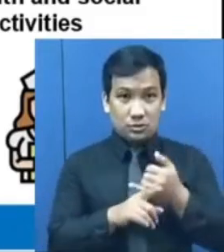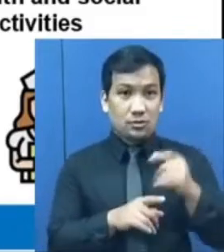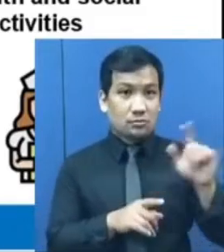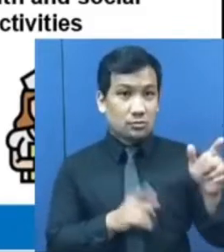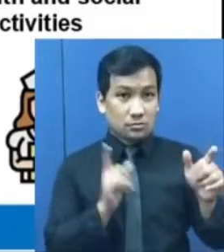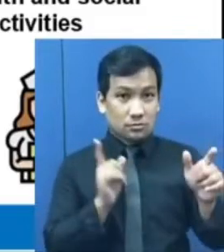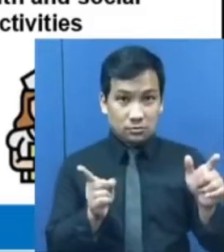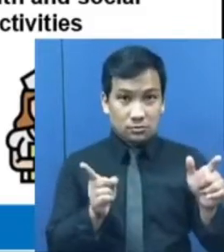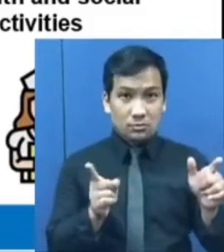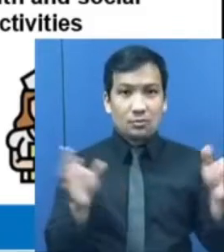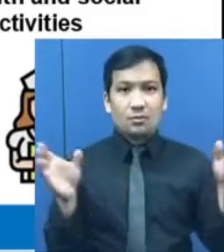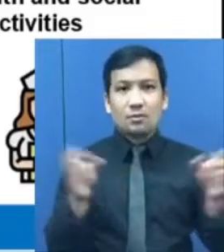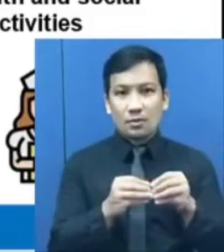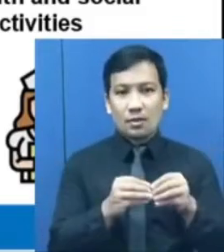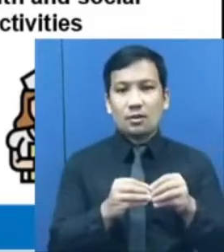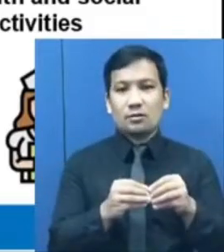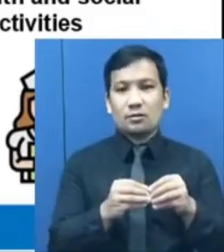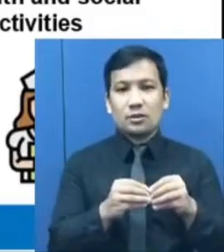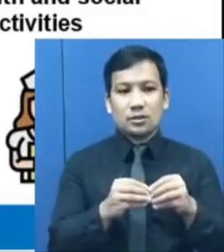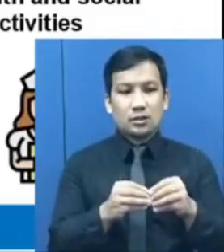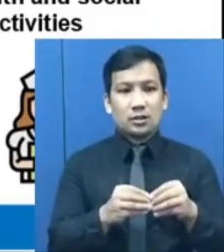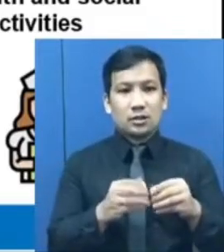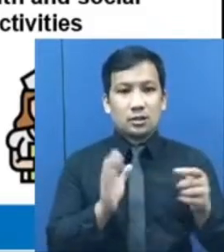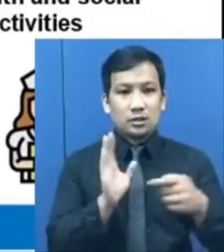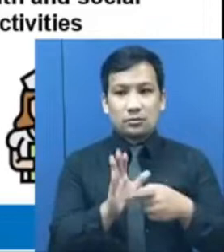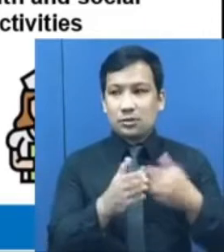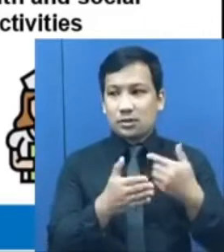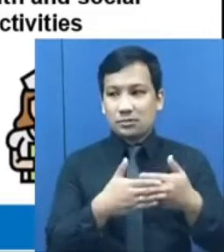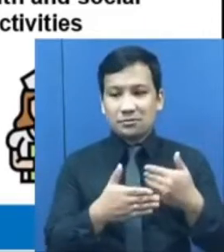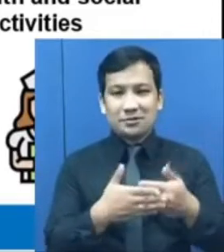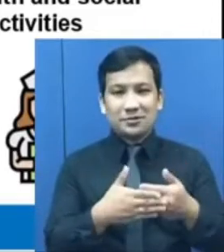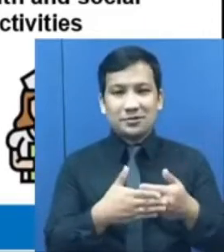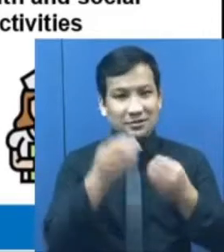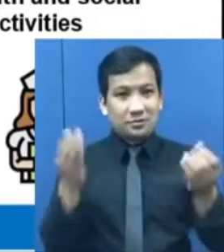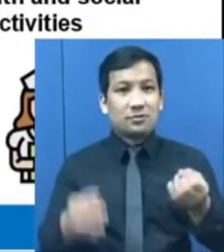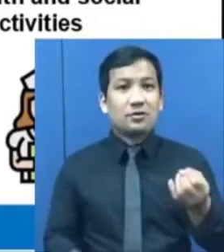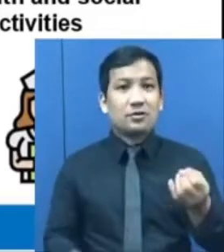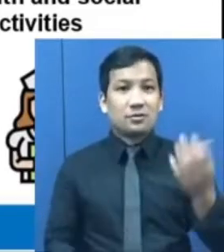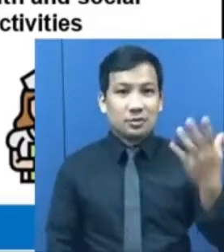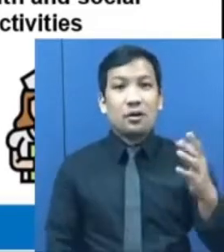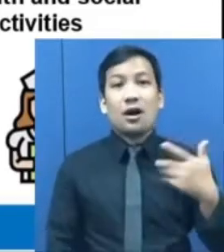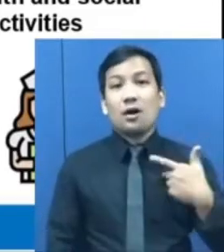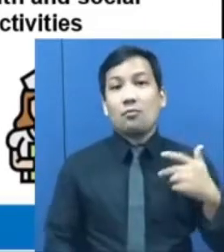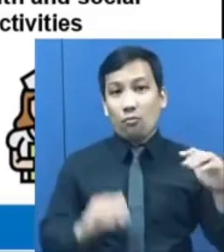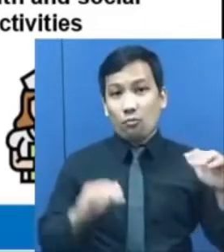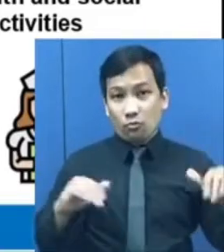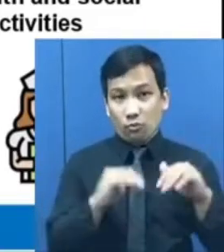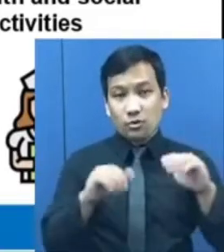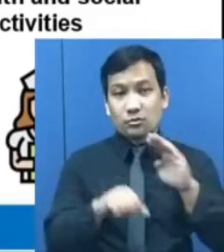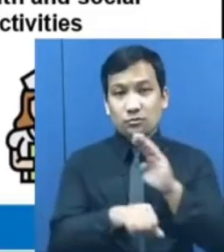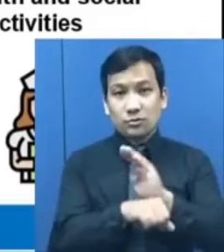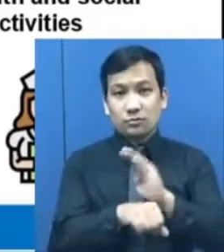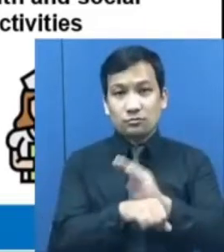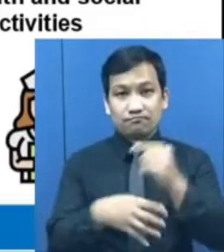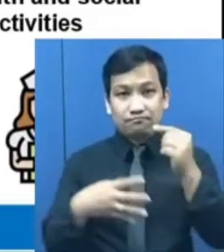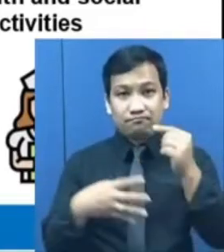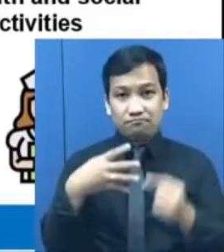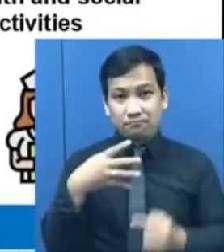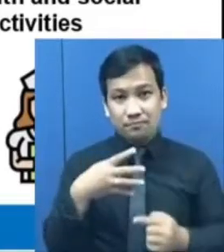ang mga subsektor na may pinakamalaking pagtaas sa bilang ng may trabaho o negosyo ay ang mga sumusunod.